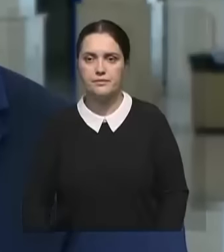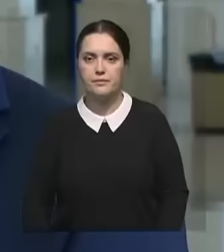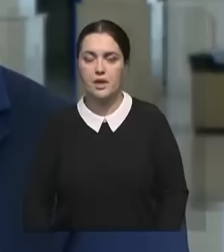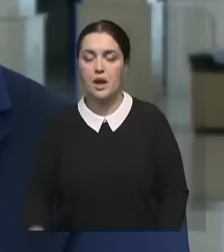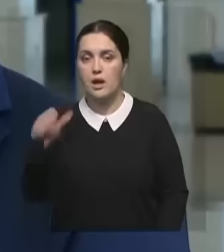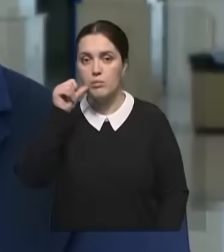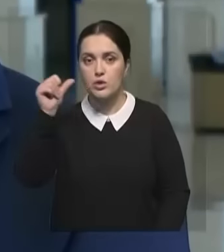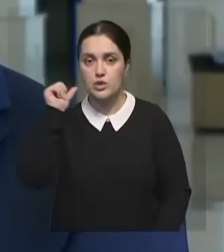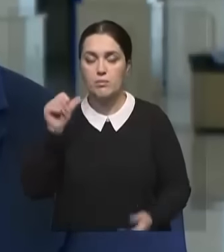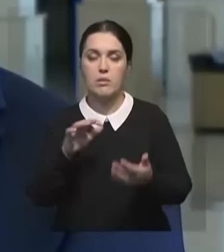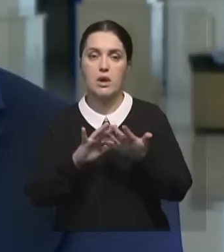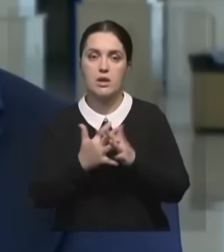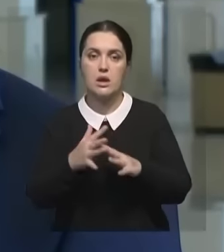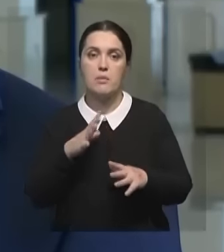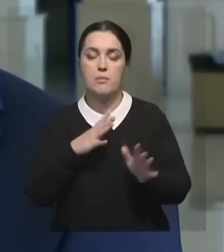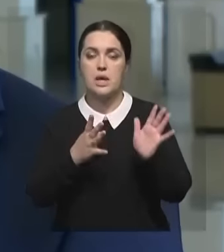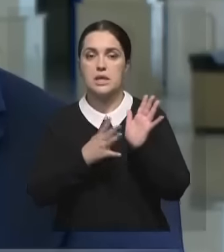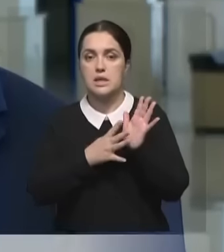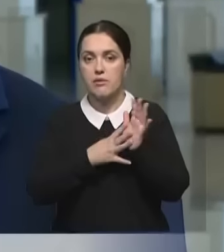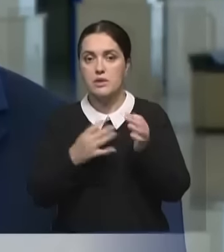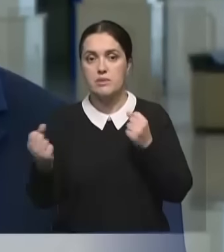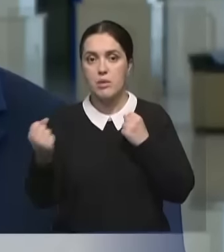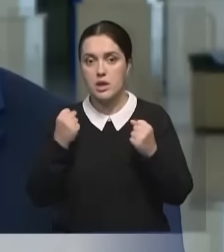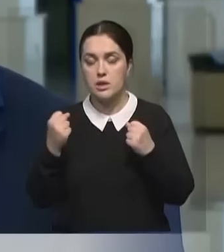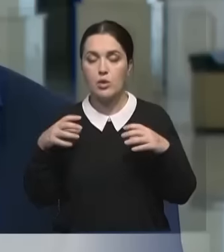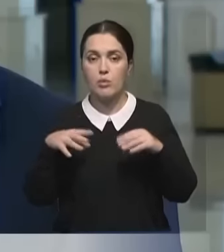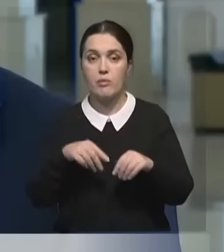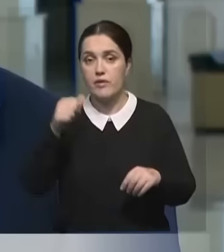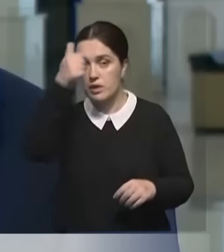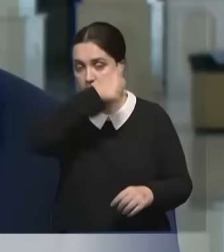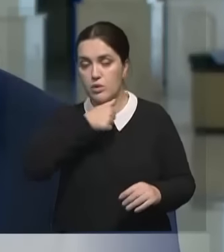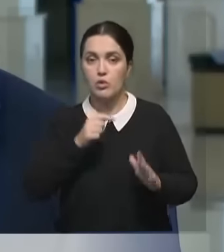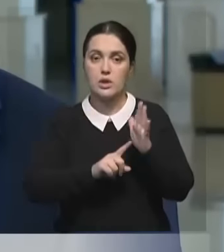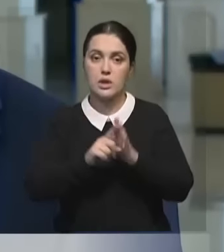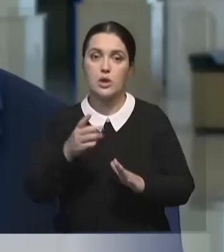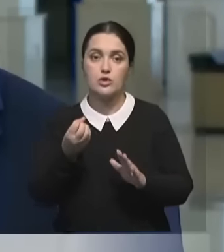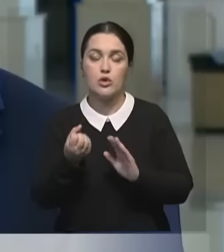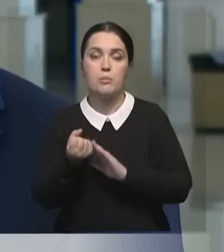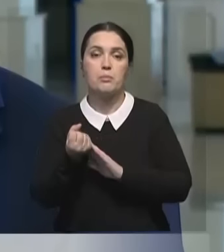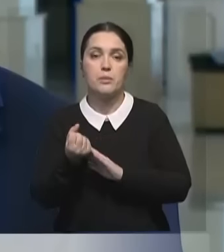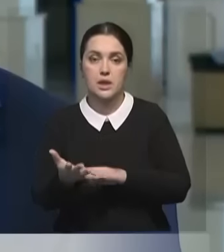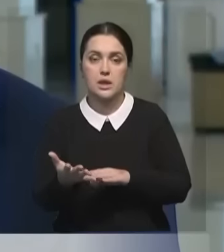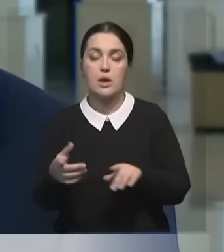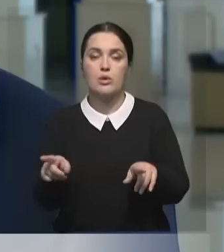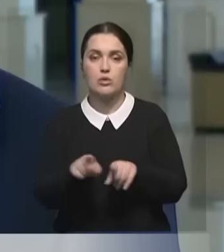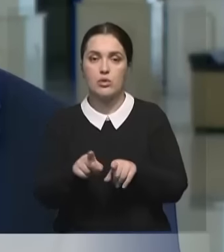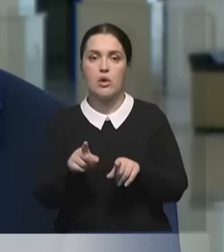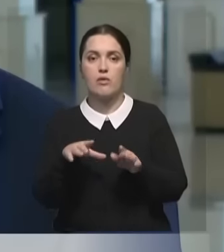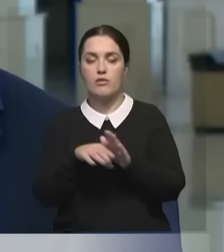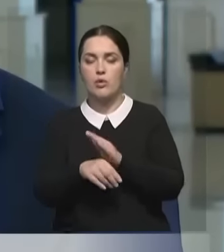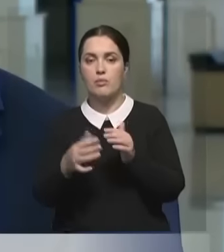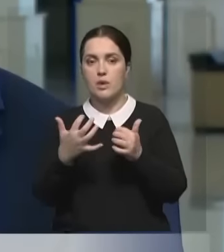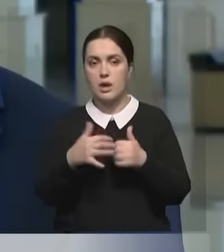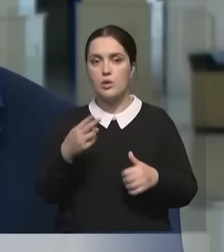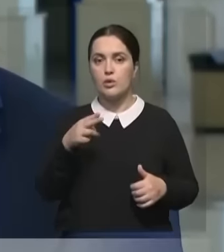прошлом году в селах региона ввели в строй 9 спортивных комплексов. В этом году начали строительство еще 15, в том числе в ауле